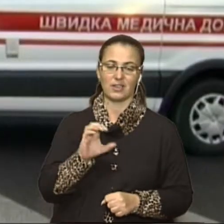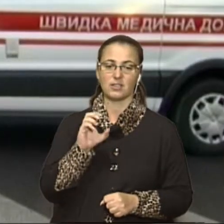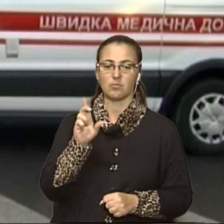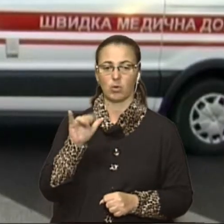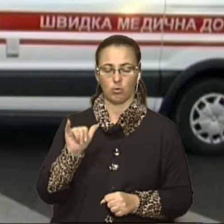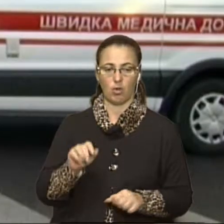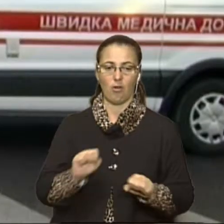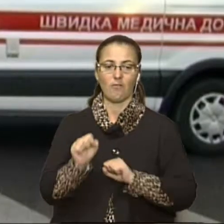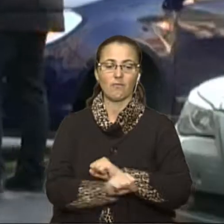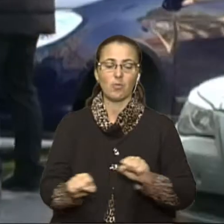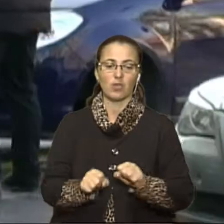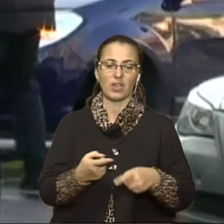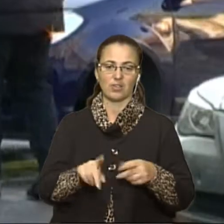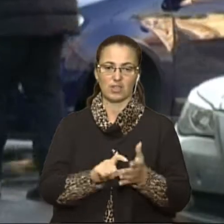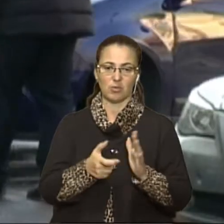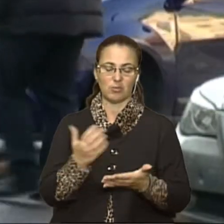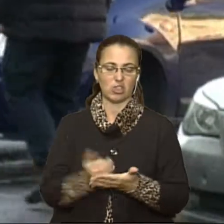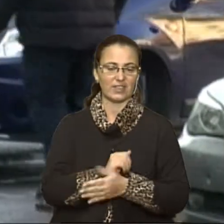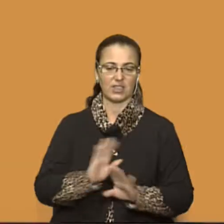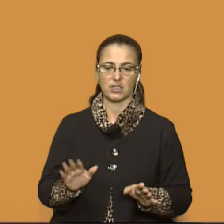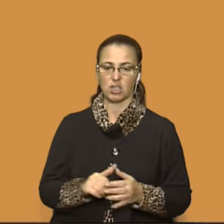Вибухівки у цих приміщеннях не знайшли.